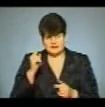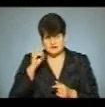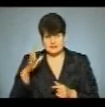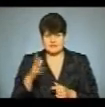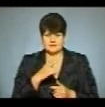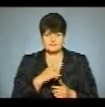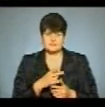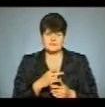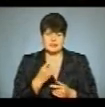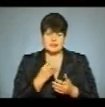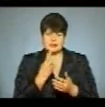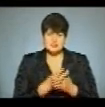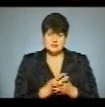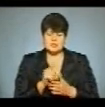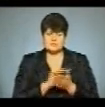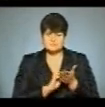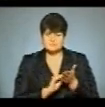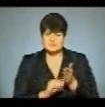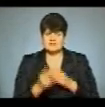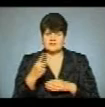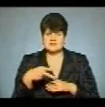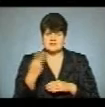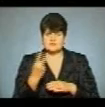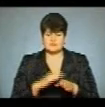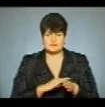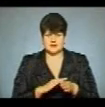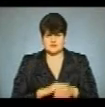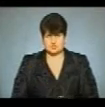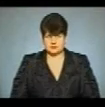гімназії. На ньому викарбували 22 прізвища.